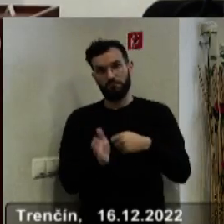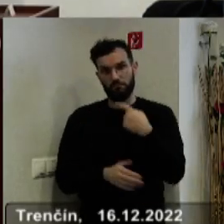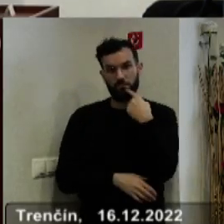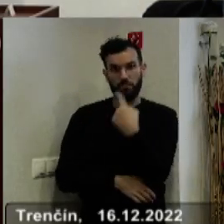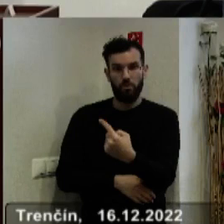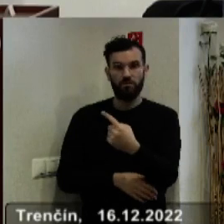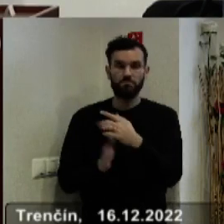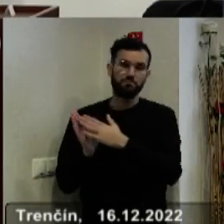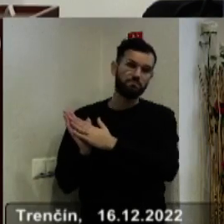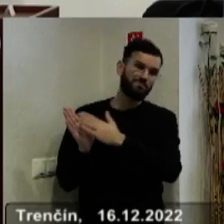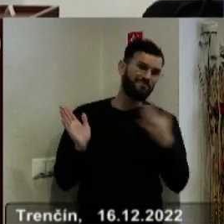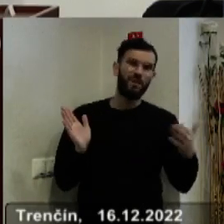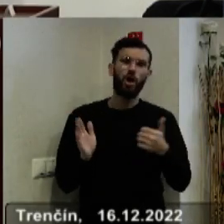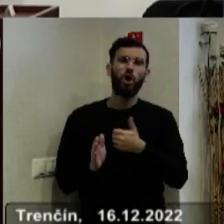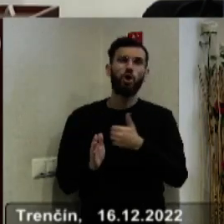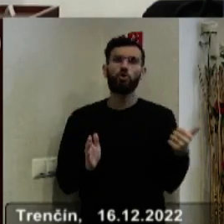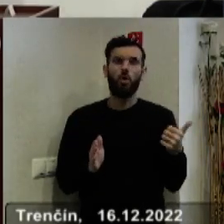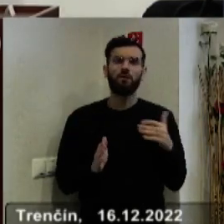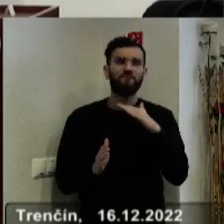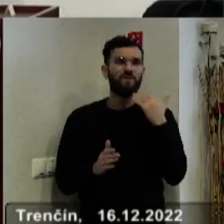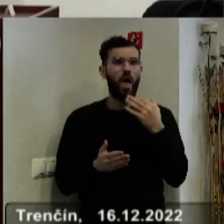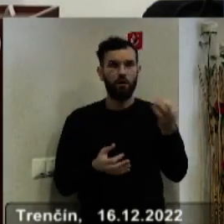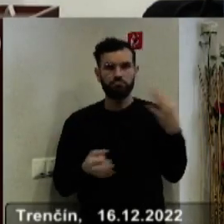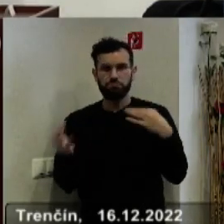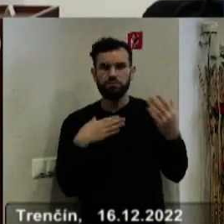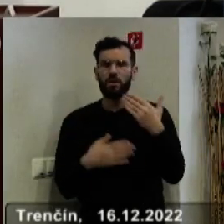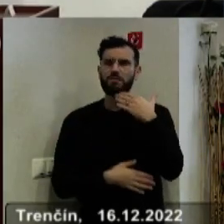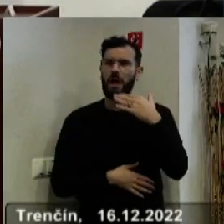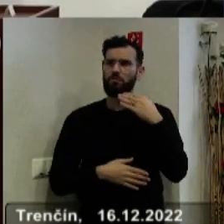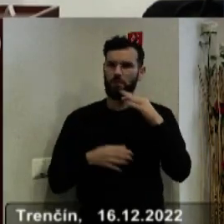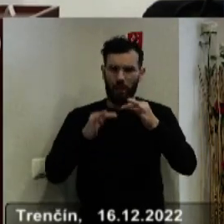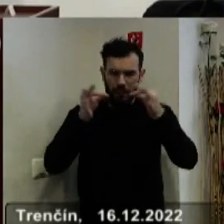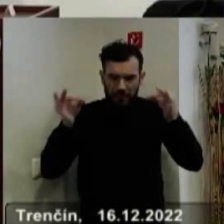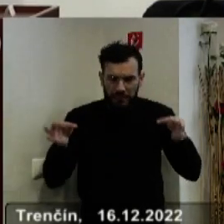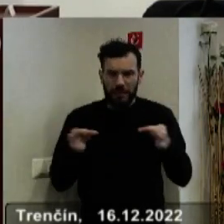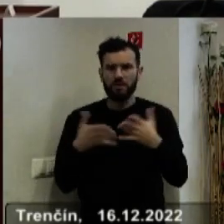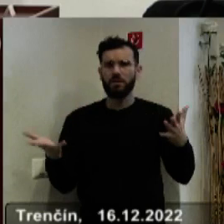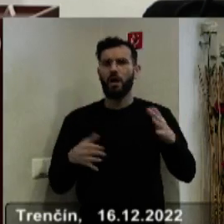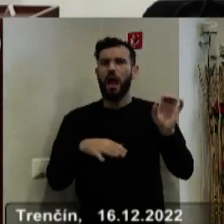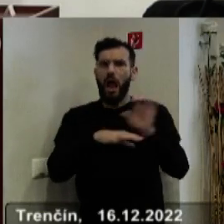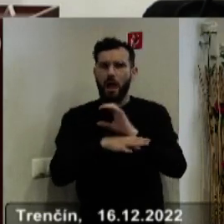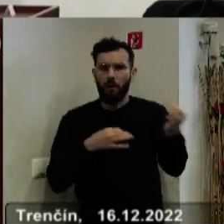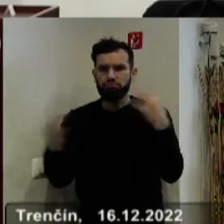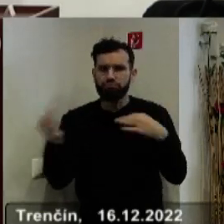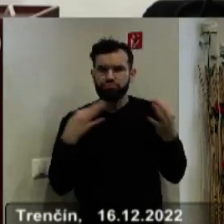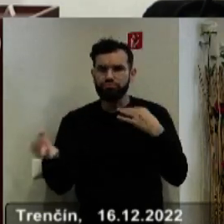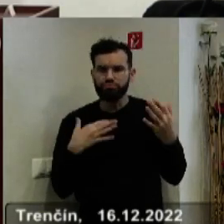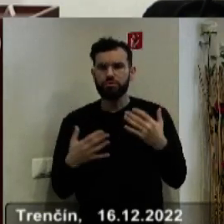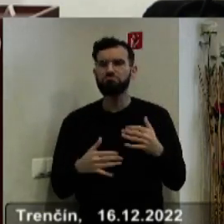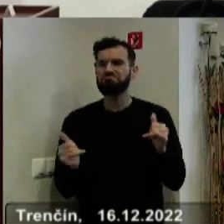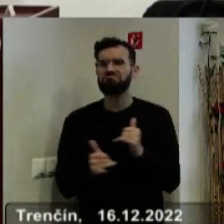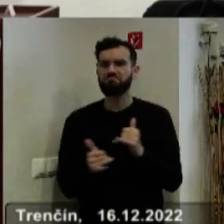počas celého roka náchodí veľa ďakovných listov, ďakovných e-mailov práve na tento odbor.